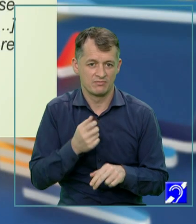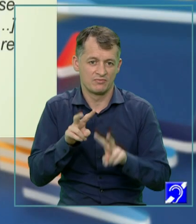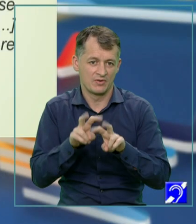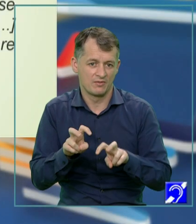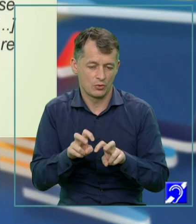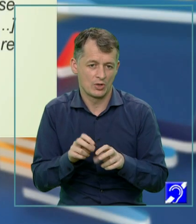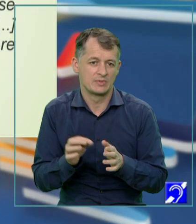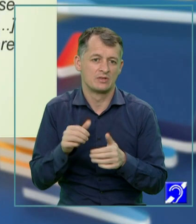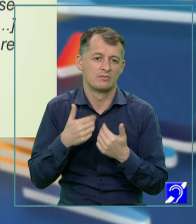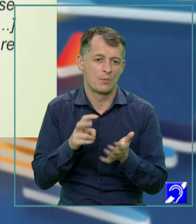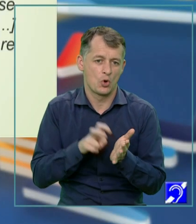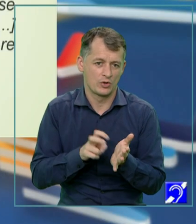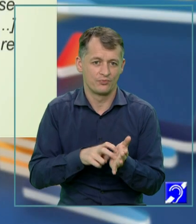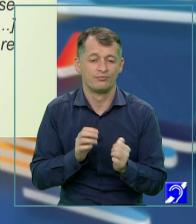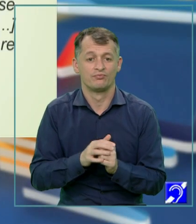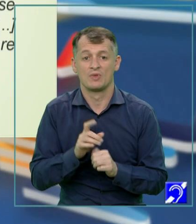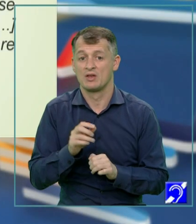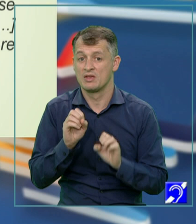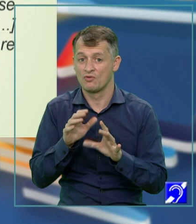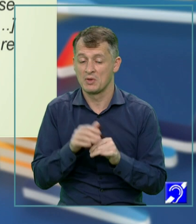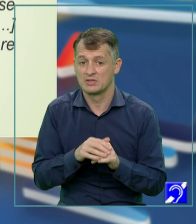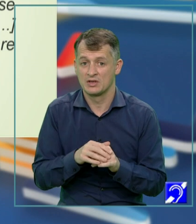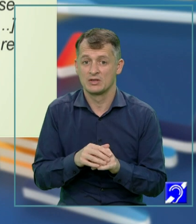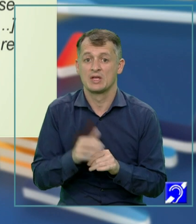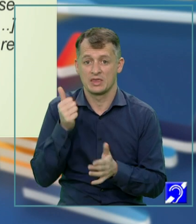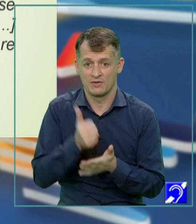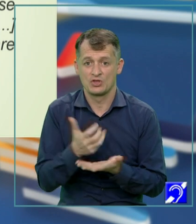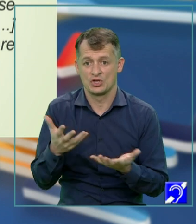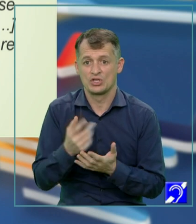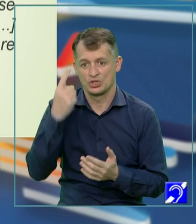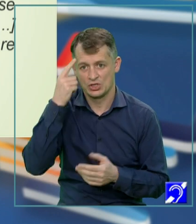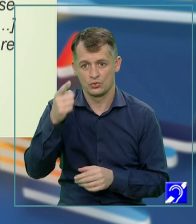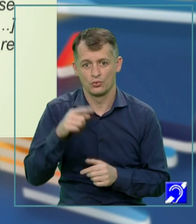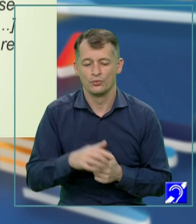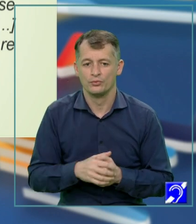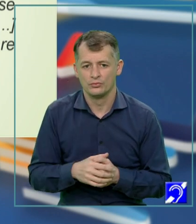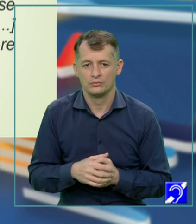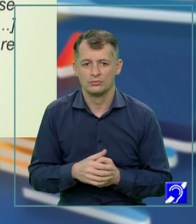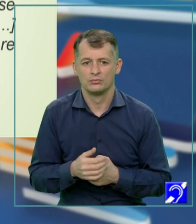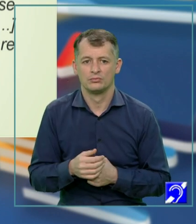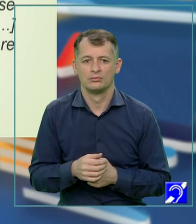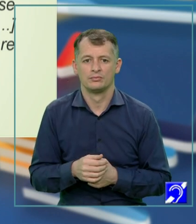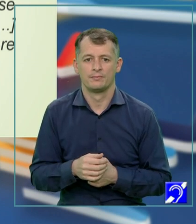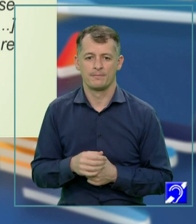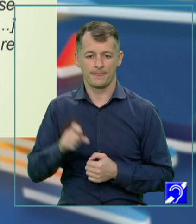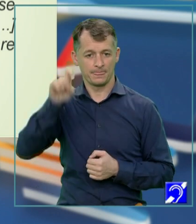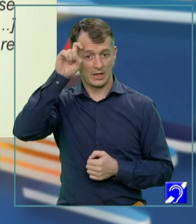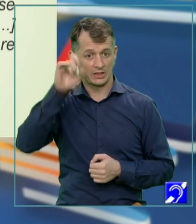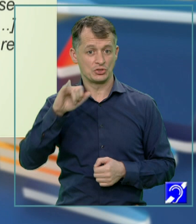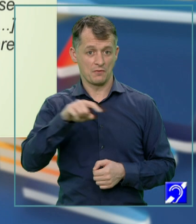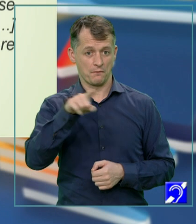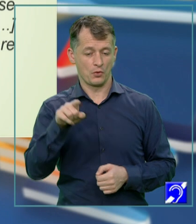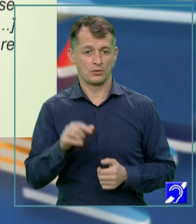Informația întâlnită confirmă ceea ce știi sau ceea ce crezi că știi. Eu m-am gândit că și eu și voi